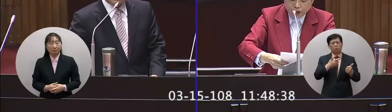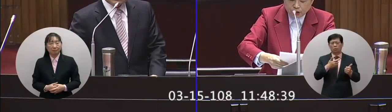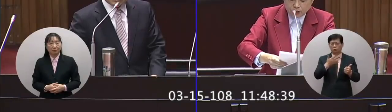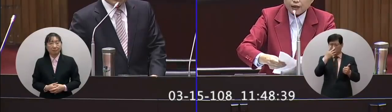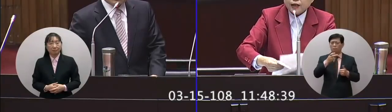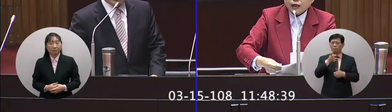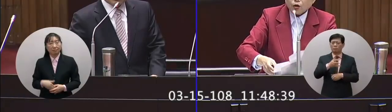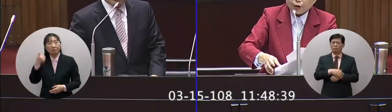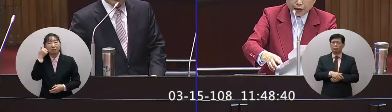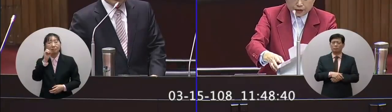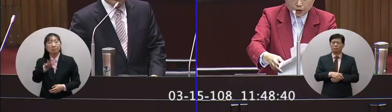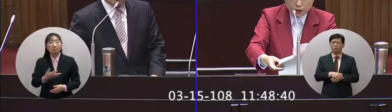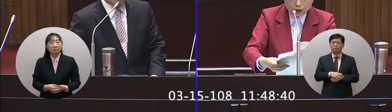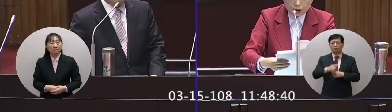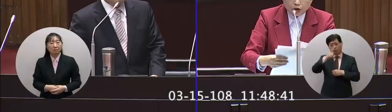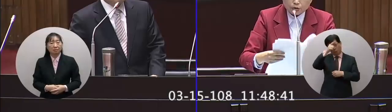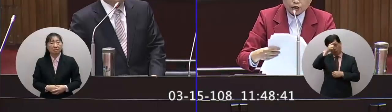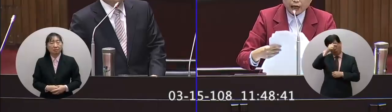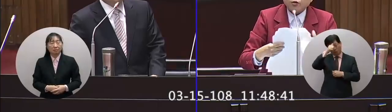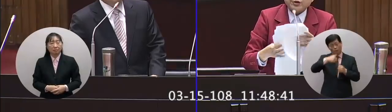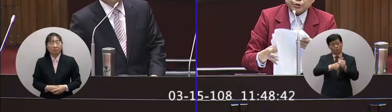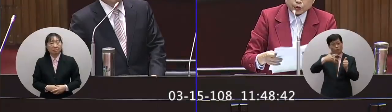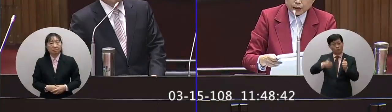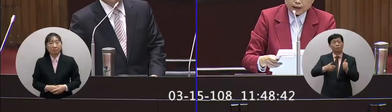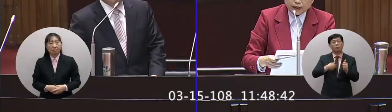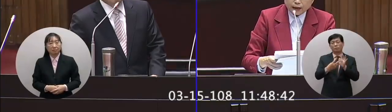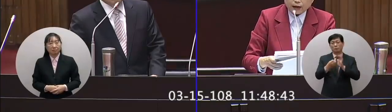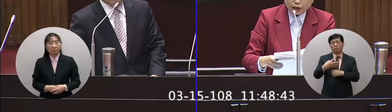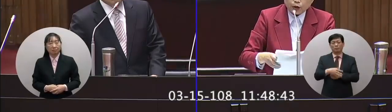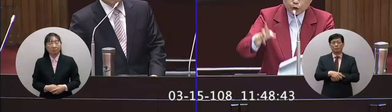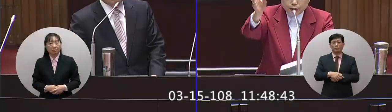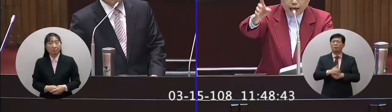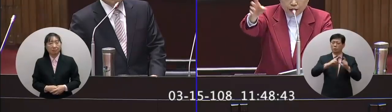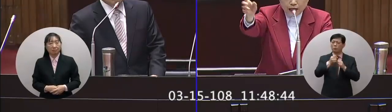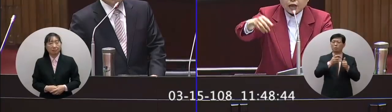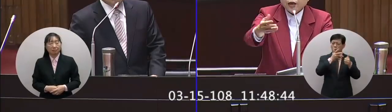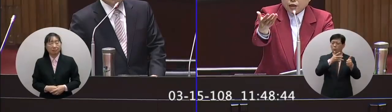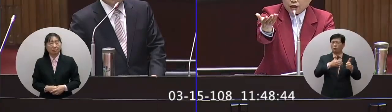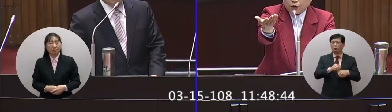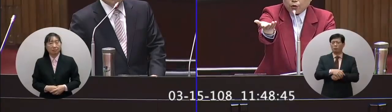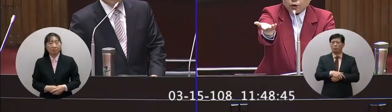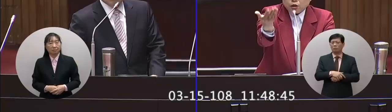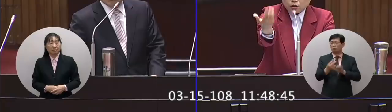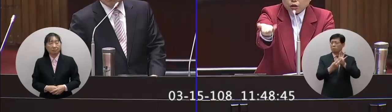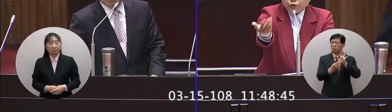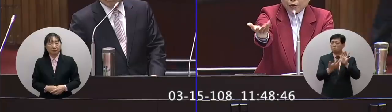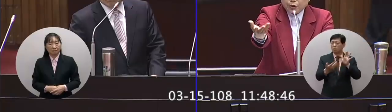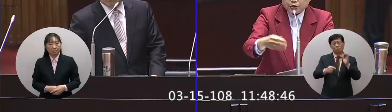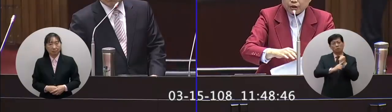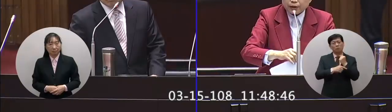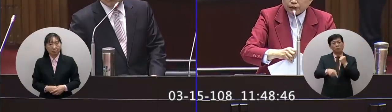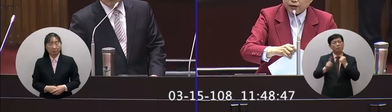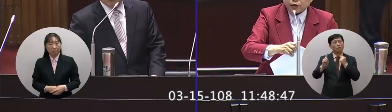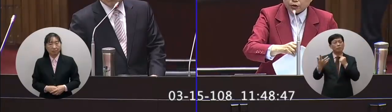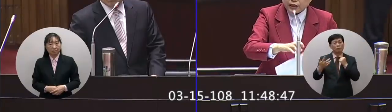不懂所以在這裡請教黃玉琳黃玉琳交通部次長黃玉琳說的好你回去問他請他給我們這個